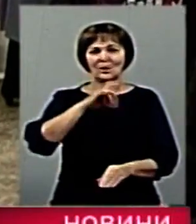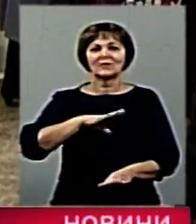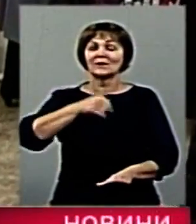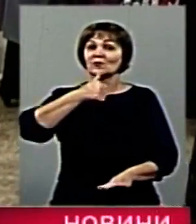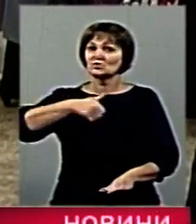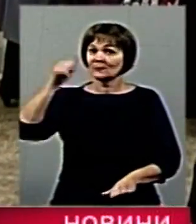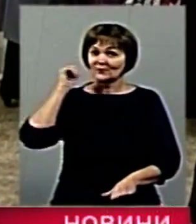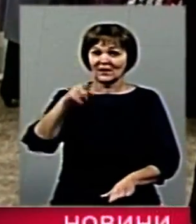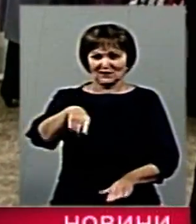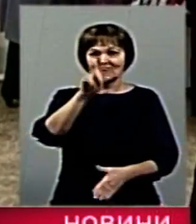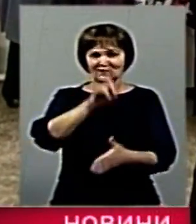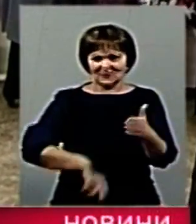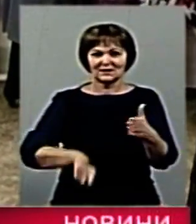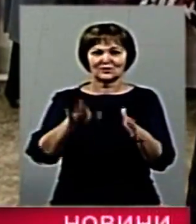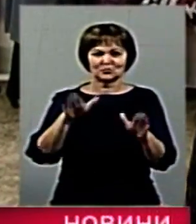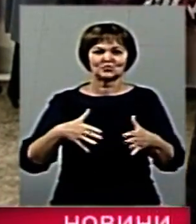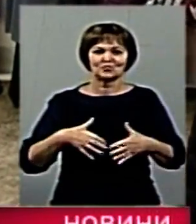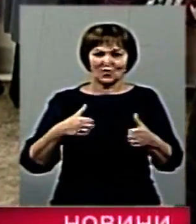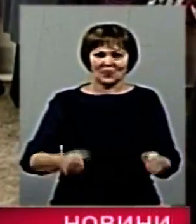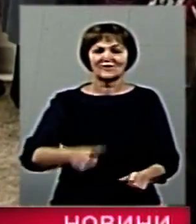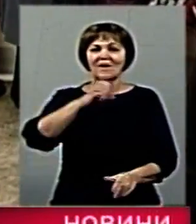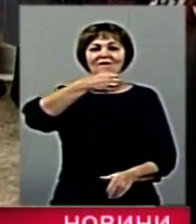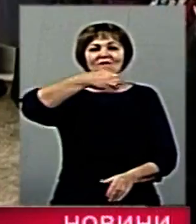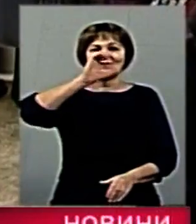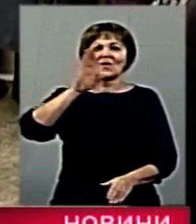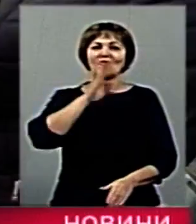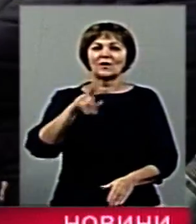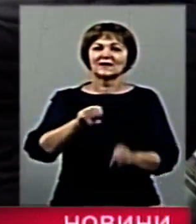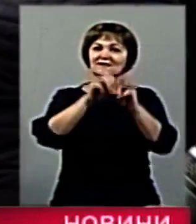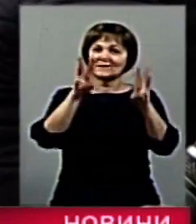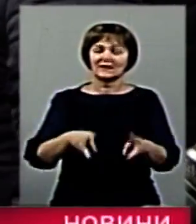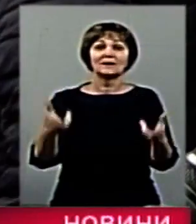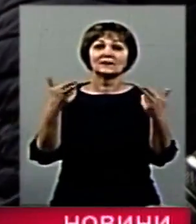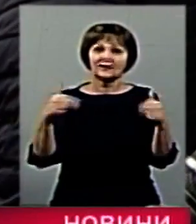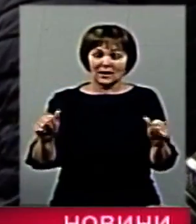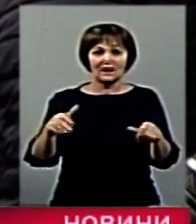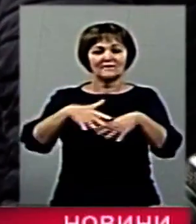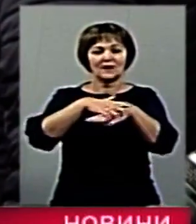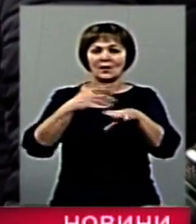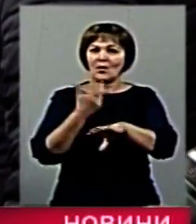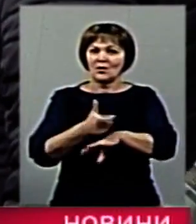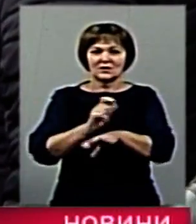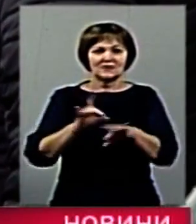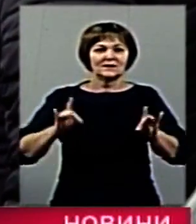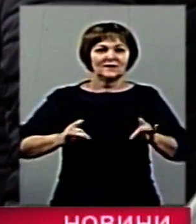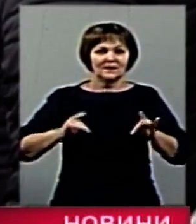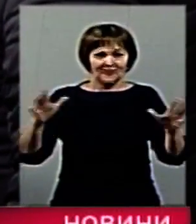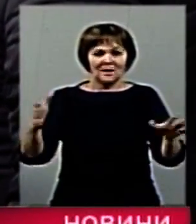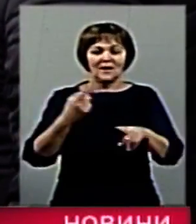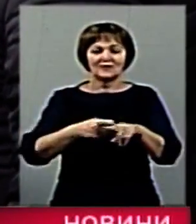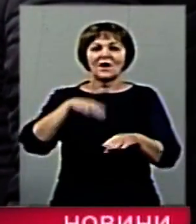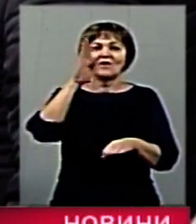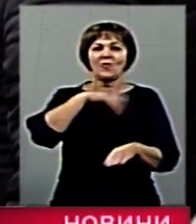Чи вірите ви в цілющі властивості води на водохрещу? Так, звичайно, вірую. В народі дуже святкується це свято, бо називається